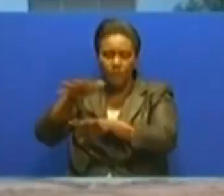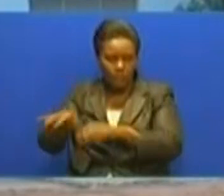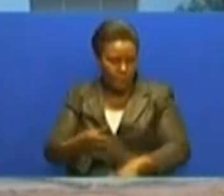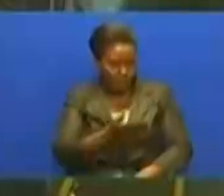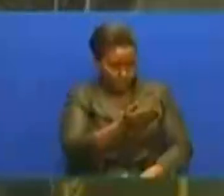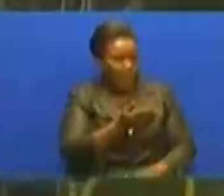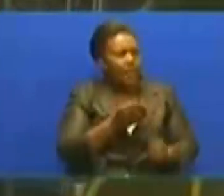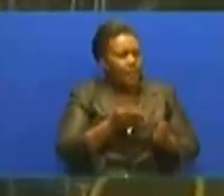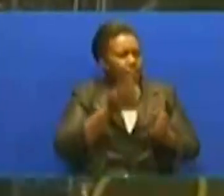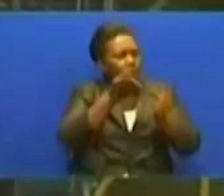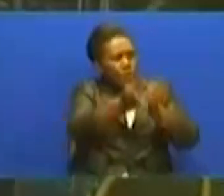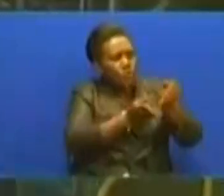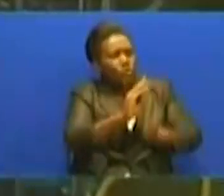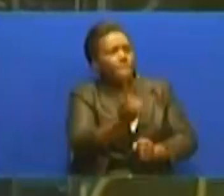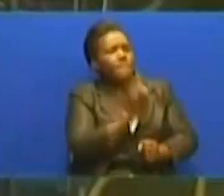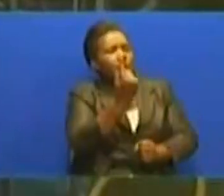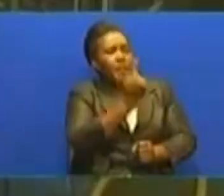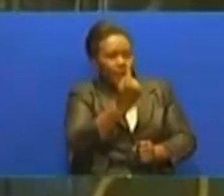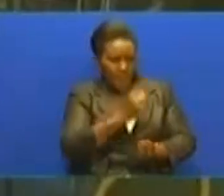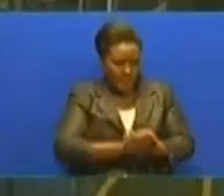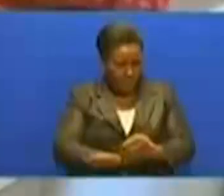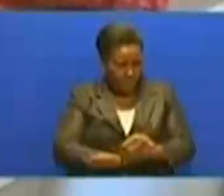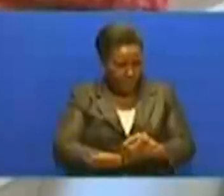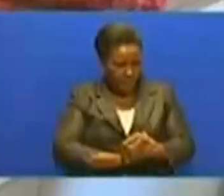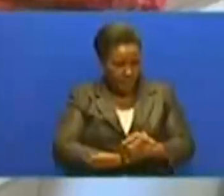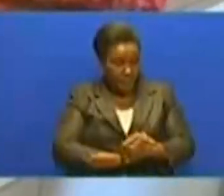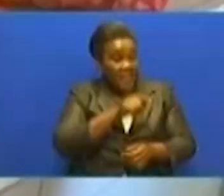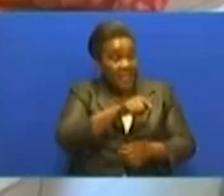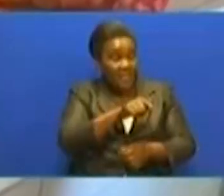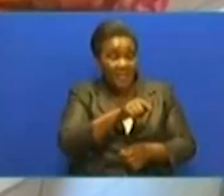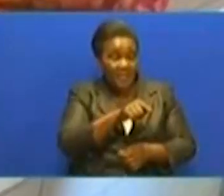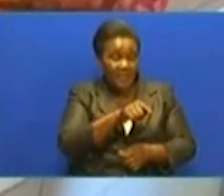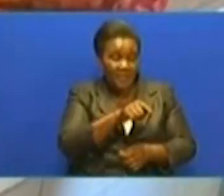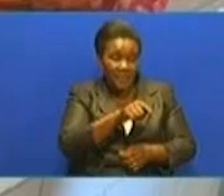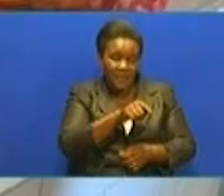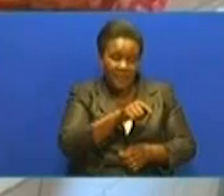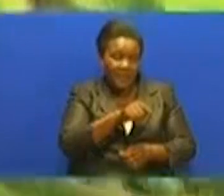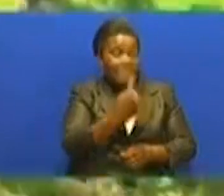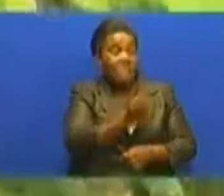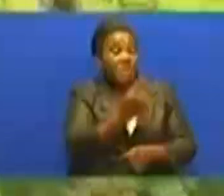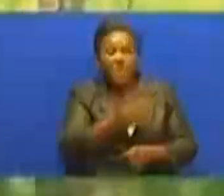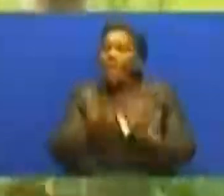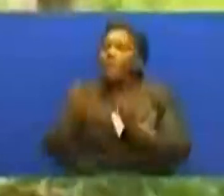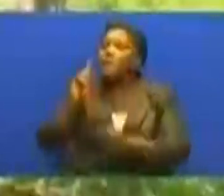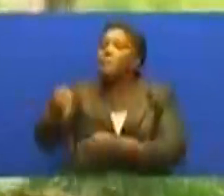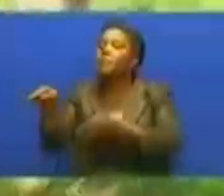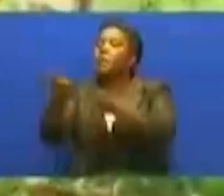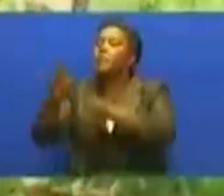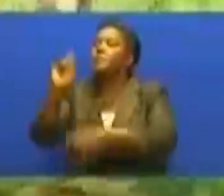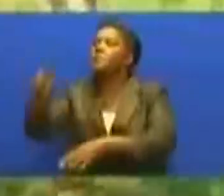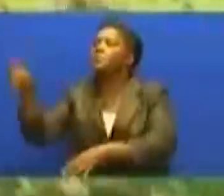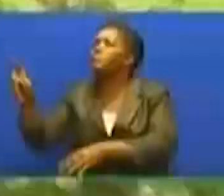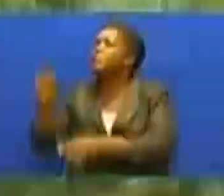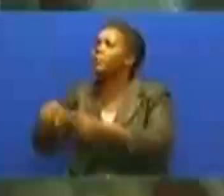zetuni mkuwama Hii diyo machinjio pekea nyama ya kisase ya jijila dodoma Amba inadaiwa kuhujumiwa na machinjio tisizo rasmi